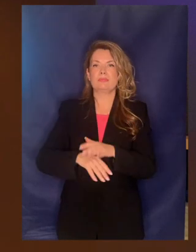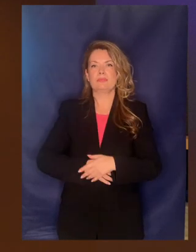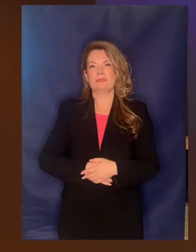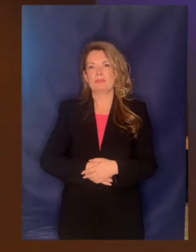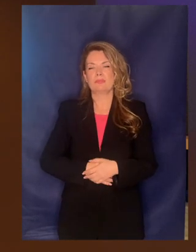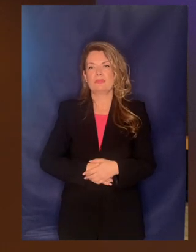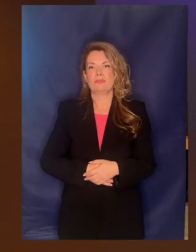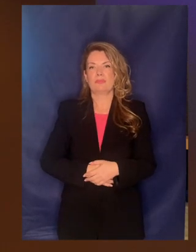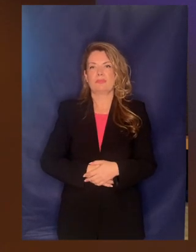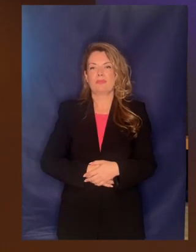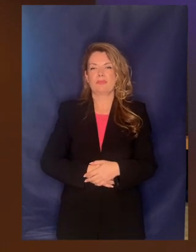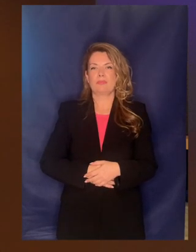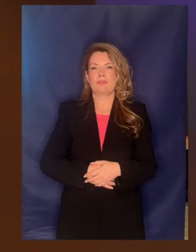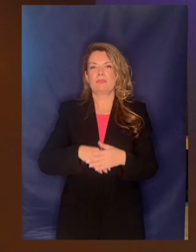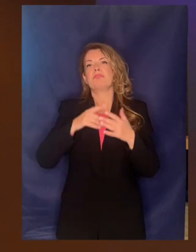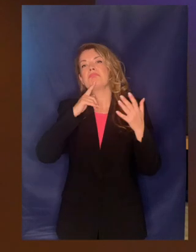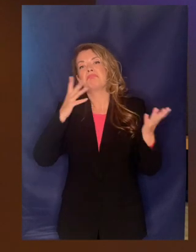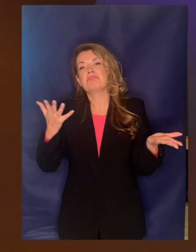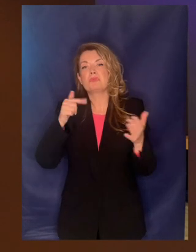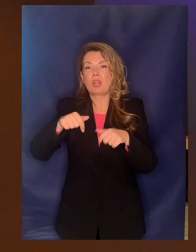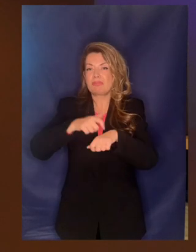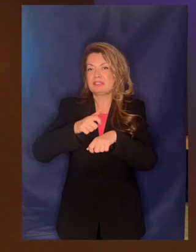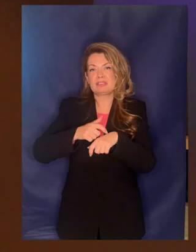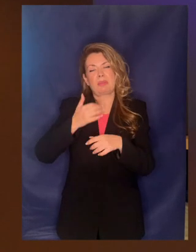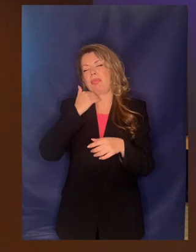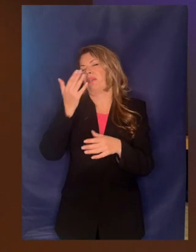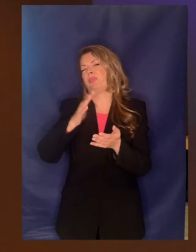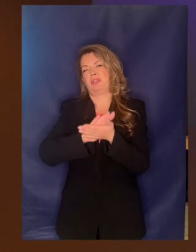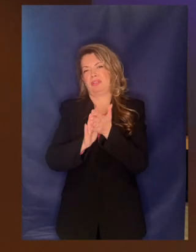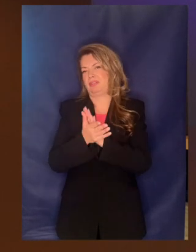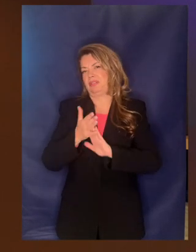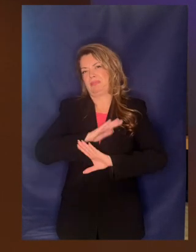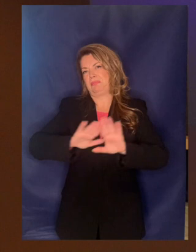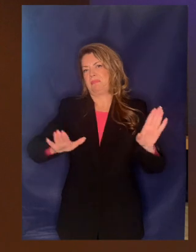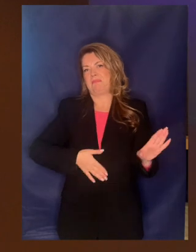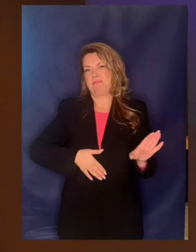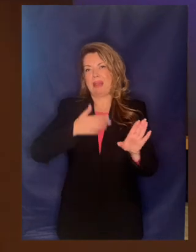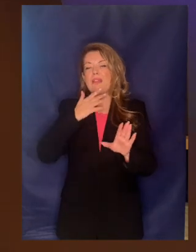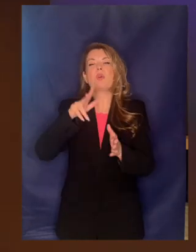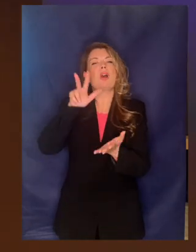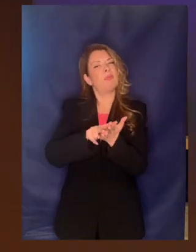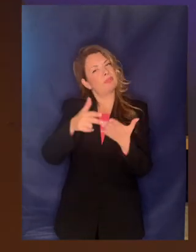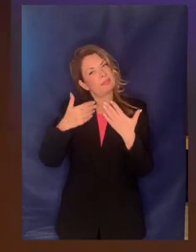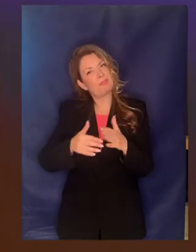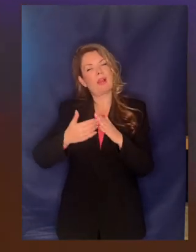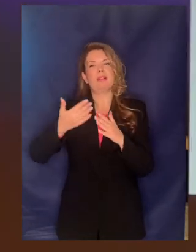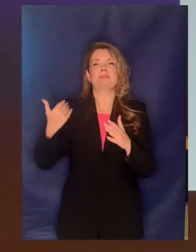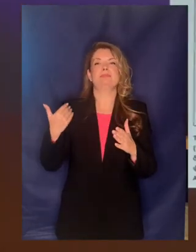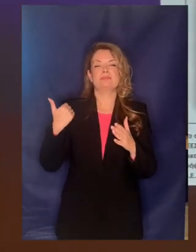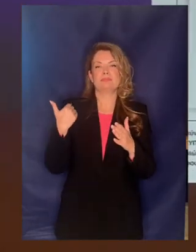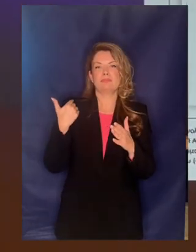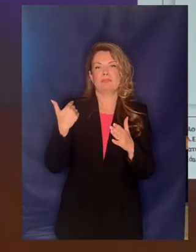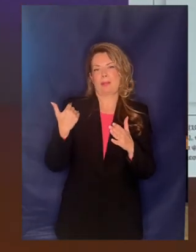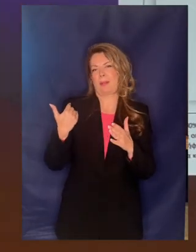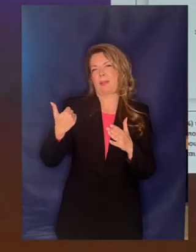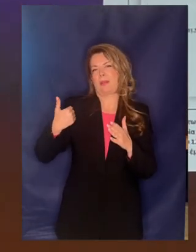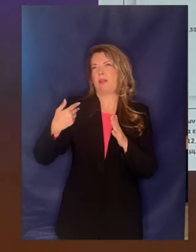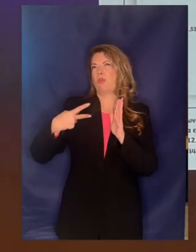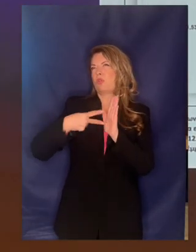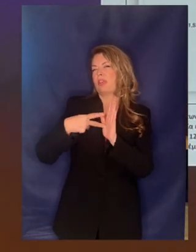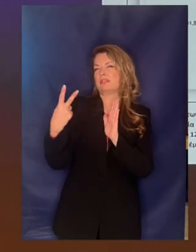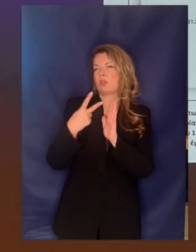για πόληση έτσι κι αλλιώς τώρα πλέον δεν μπορεί να συμβεί μετά και την απόφαση την τελευταία στην πρόσφατη του